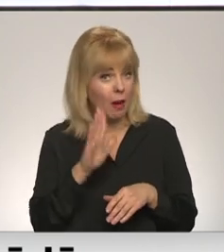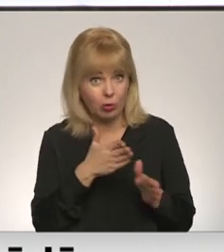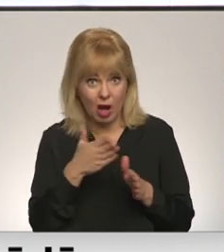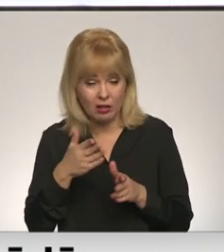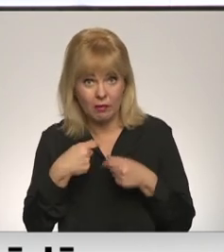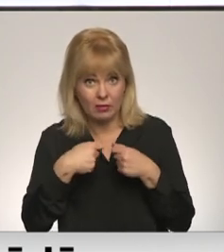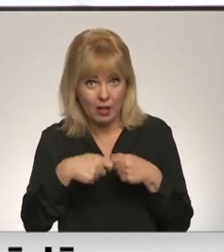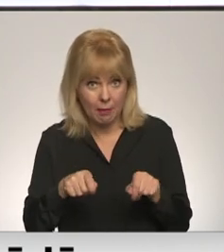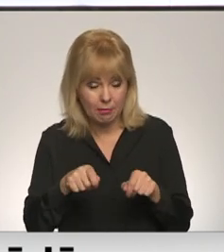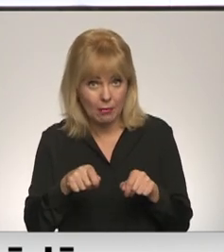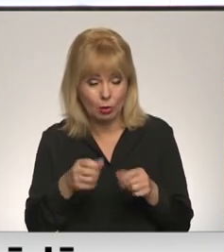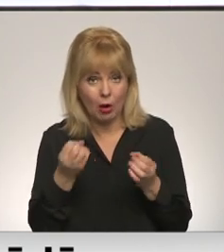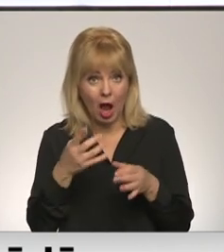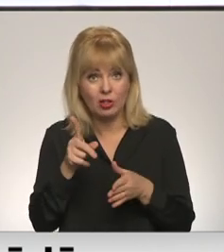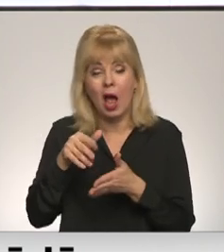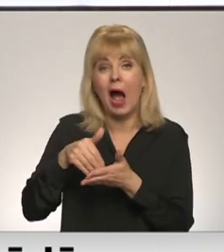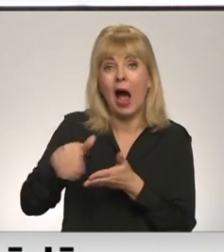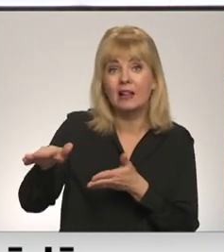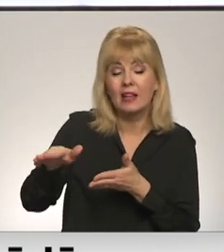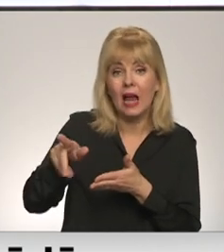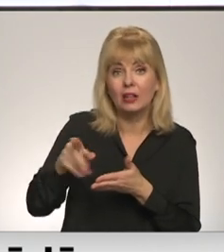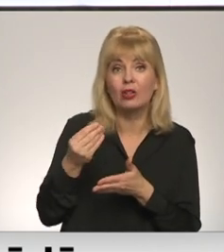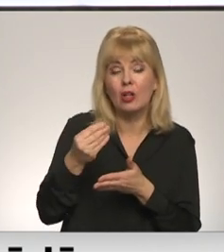jo tas nozīmē arī atteikties no naudas, ko mēs sūtam par šo gāzu.